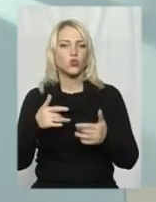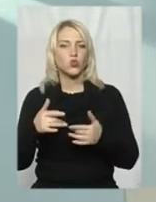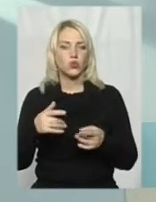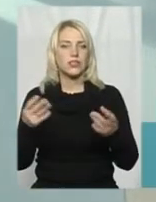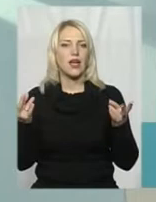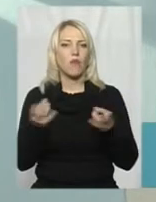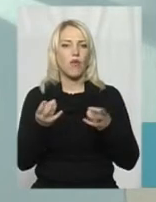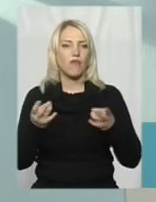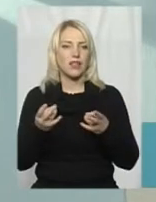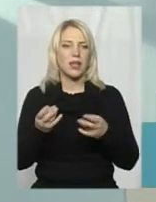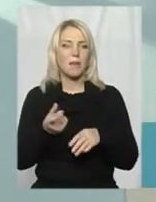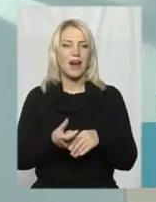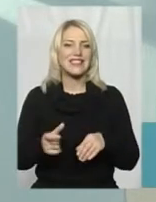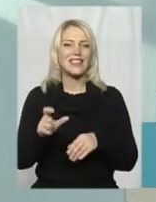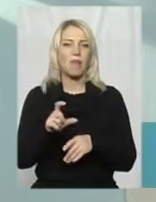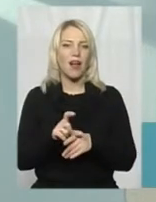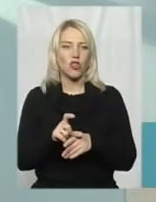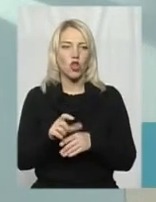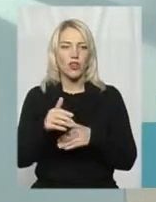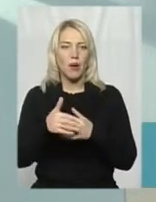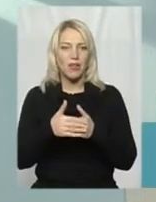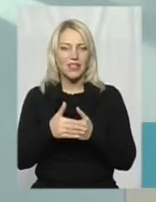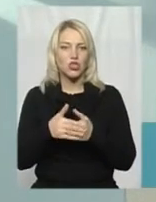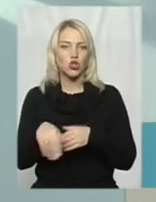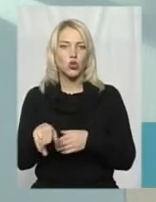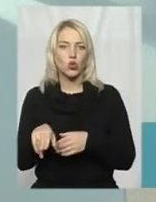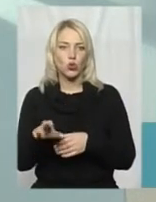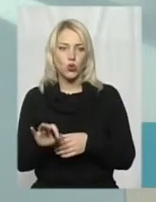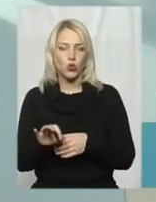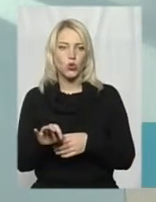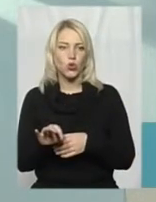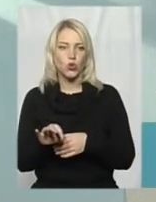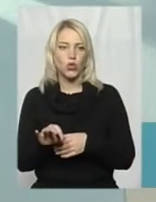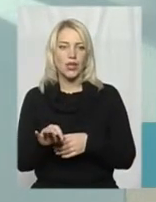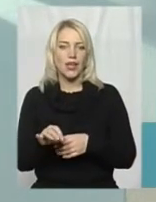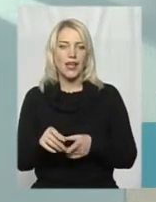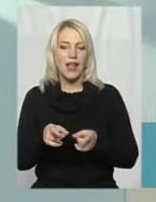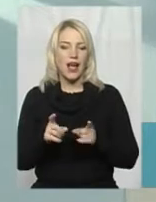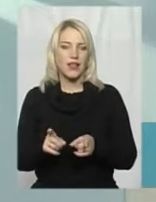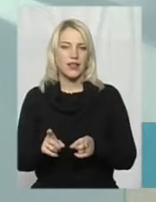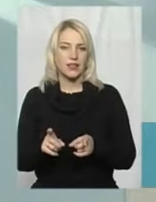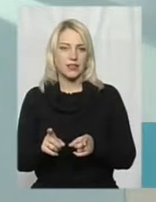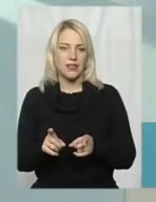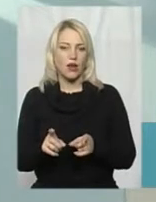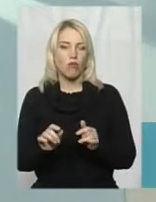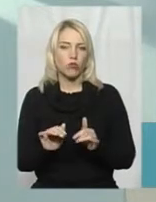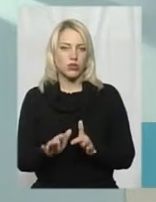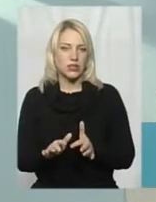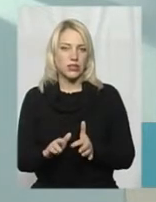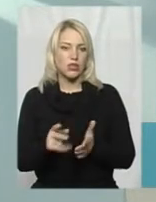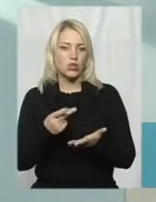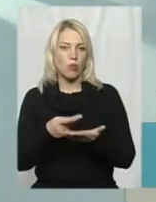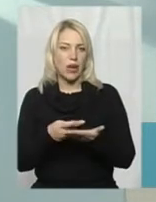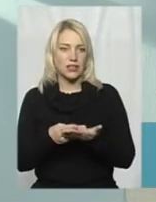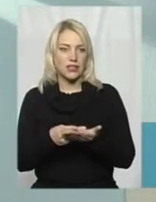мають максимально наближено до реальних подій зобразити